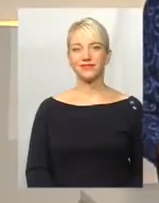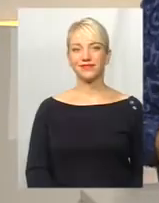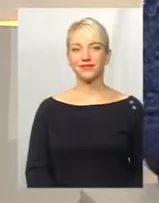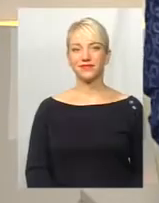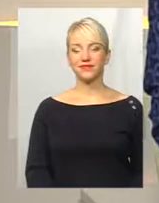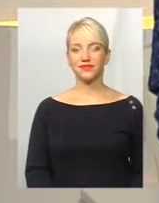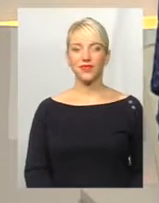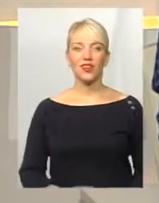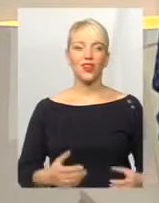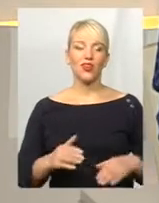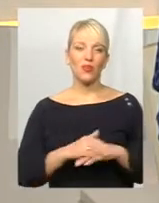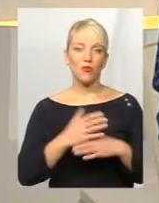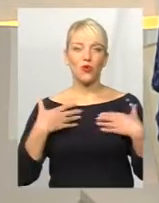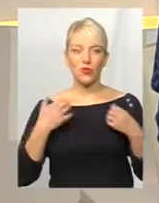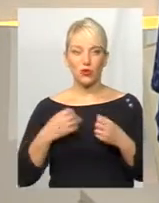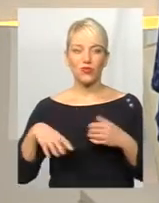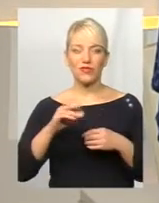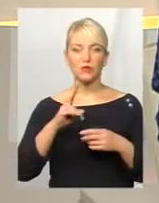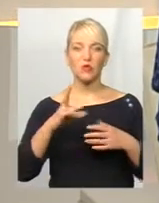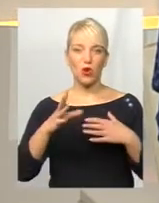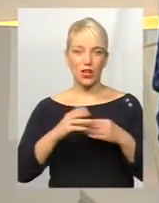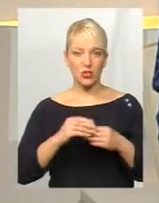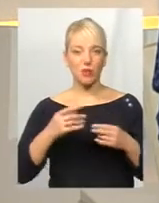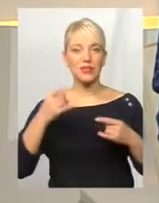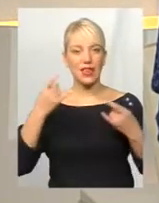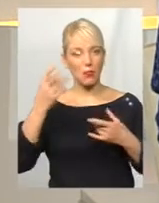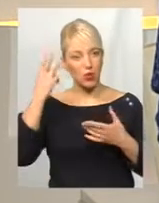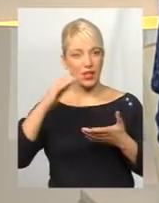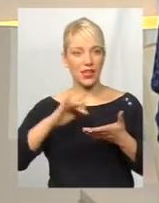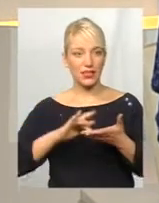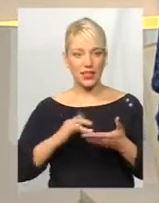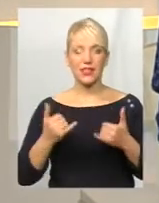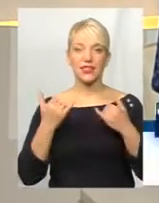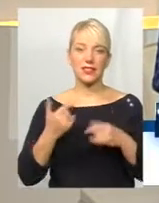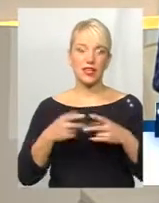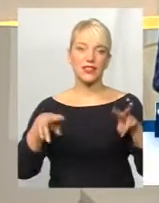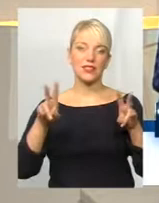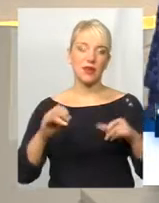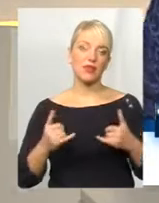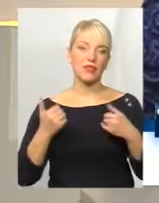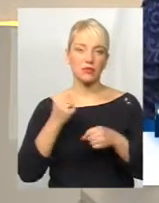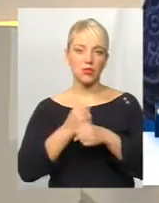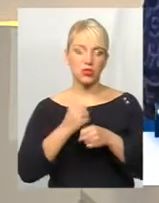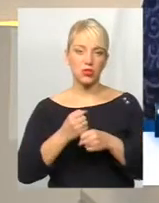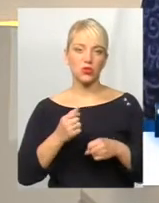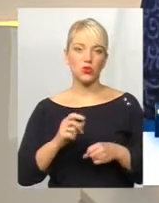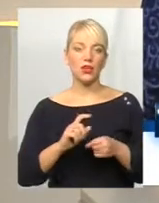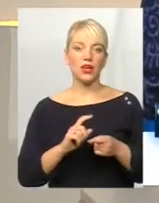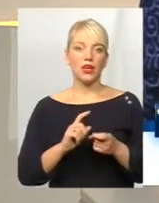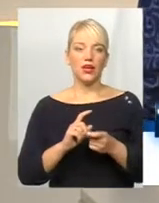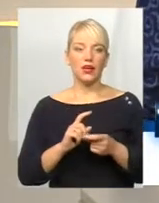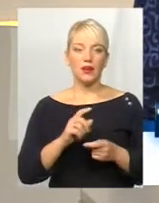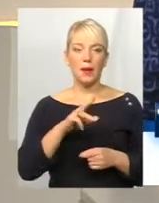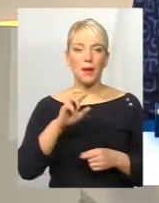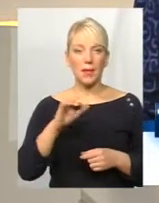Доброго здорового і усім, хто у цій порі разом із телеканалом «Поділля Центр». На часі в прямому ефірі теми я Анна Бендюк, перекладна жестом умови Оксани